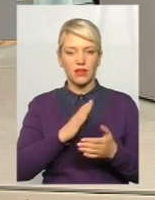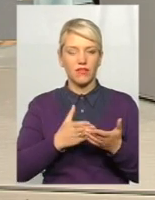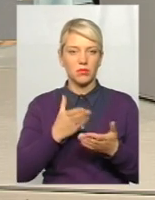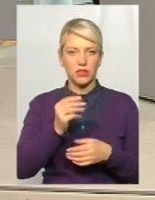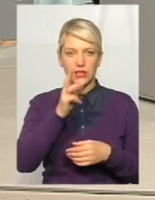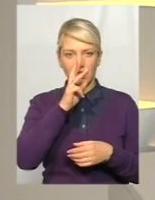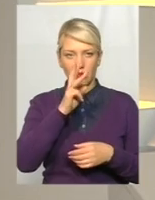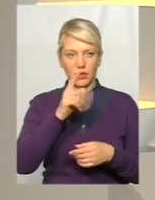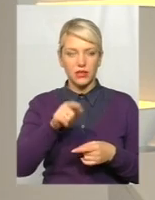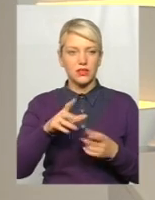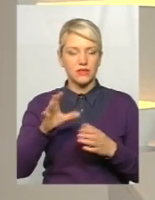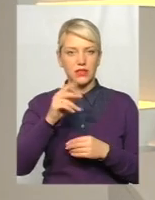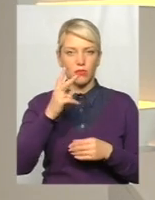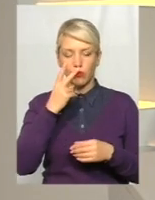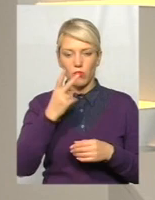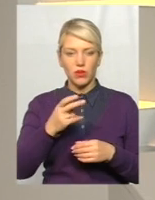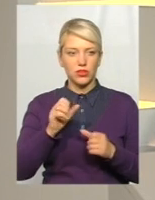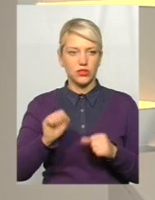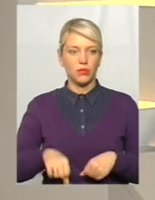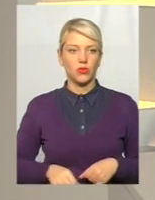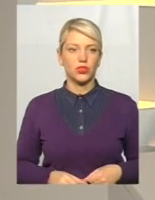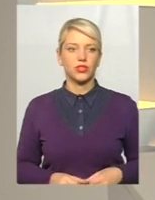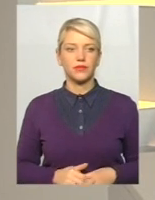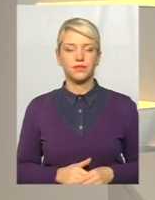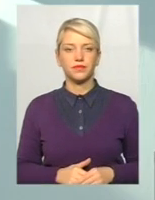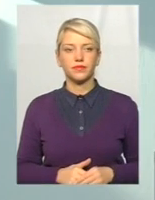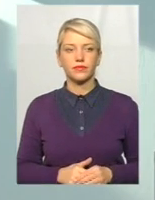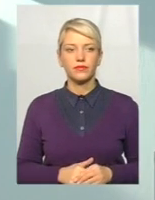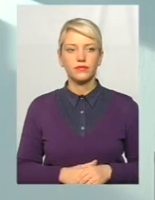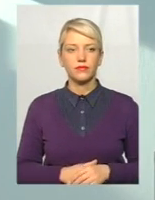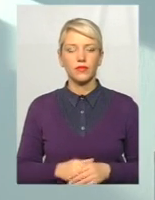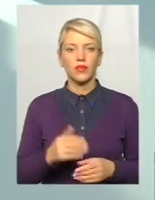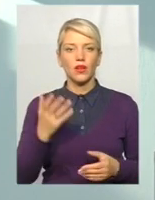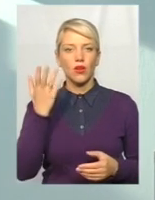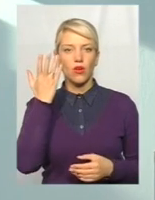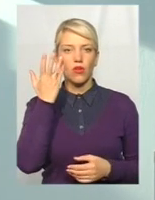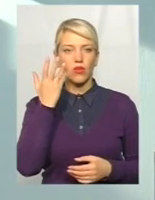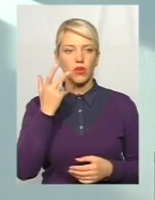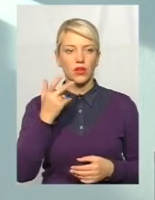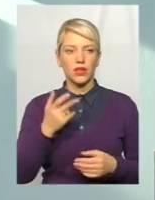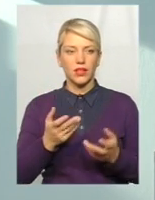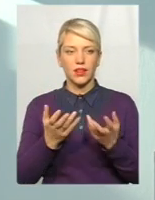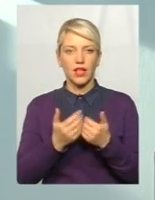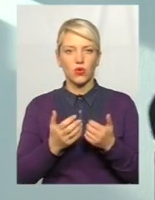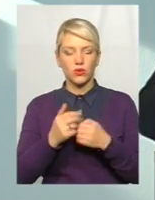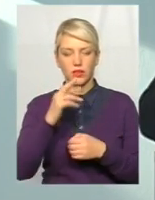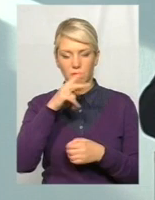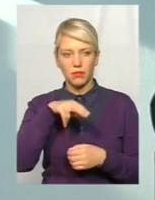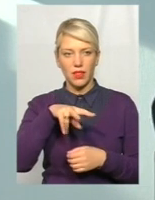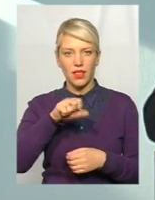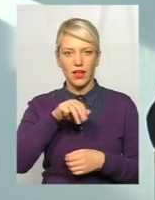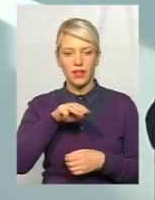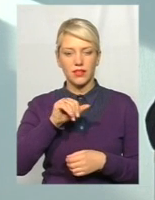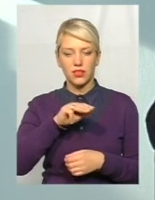Ми цього року вже відчули, коли була, в принципі, запущений вірус. Або, наприклад, коли знаходяться неправильно платіжки, і людям приходять